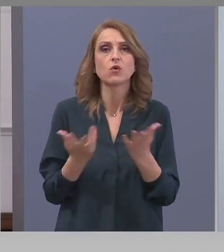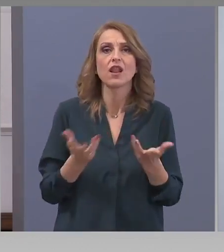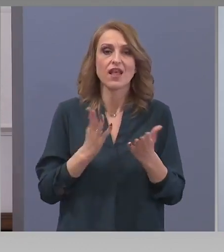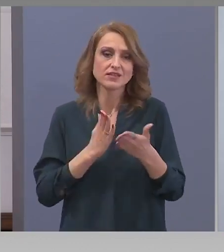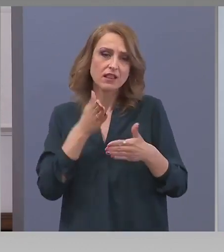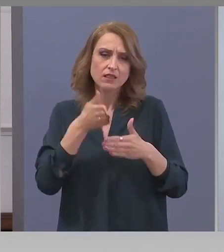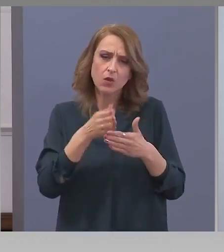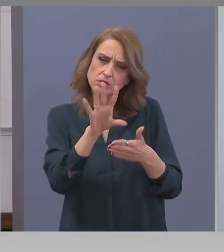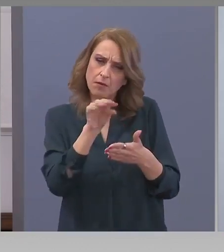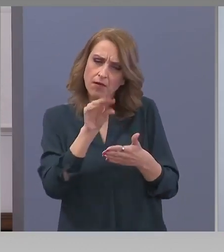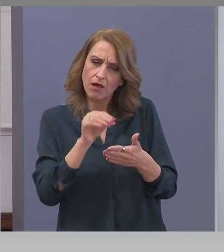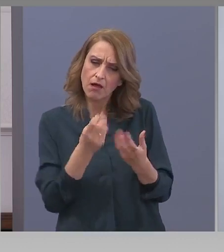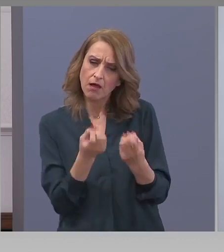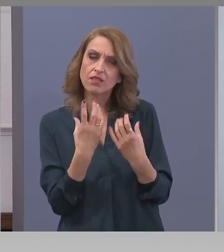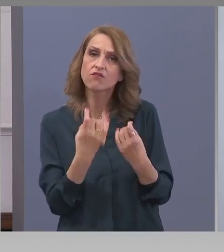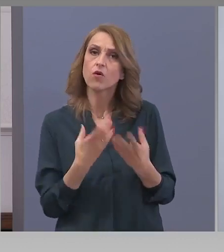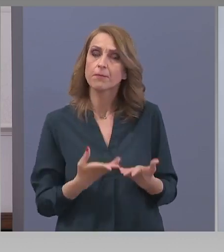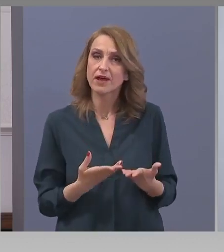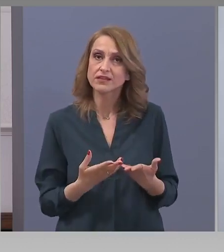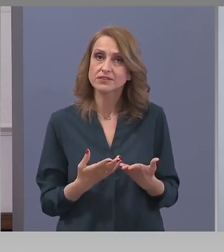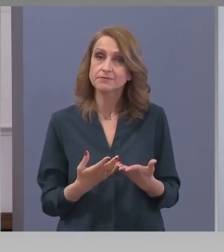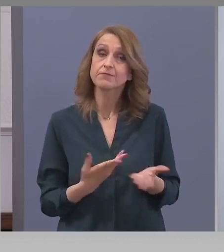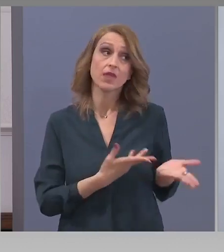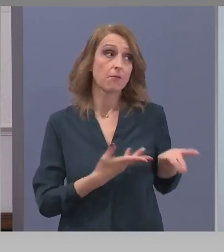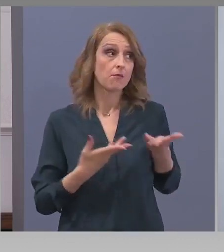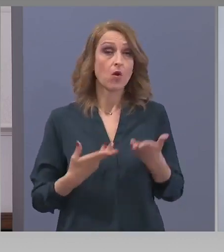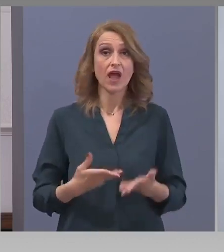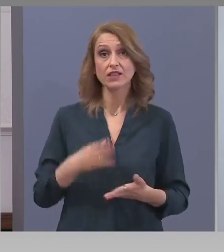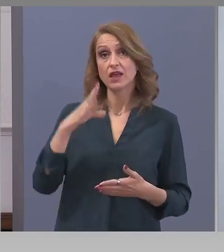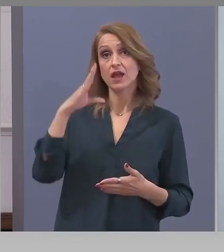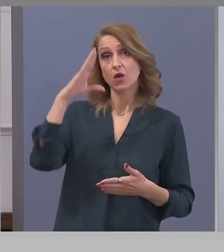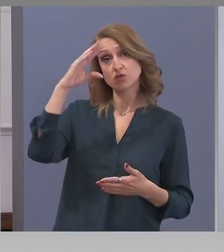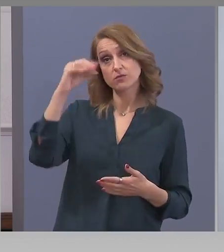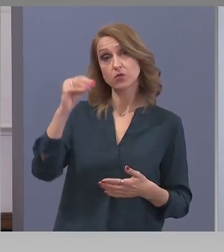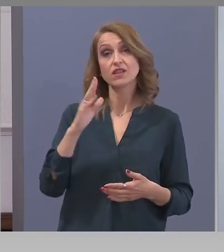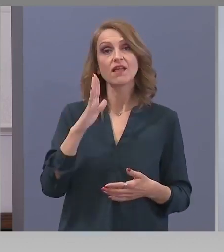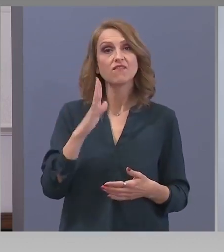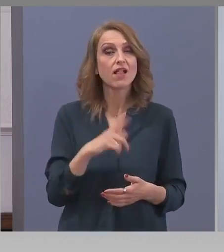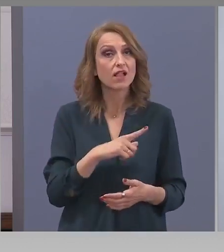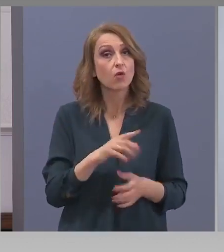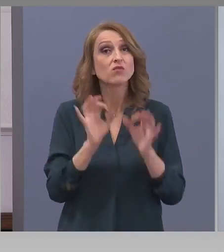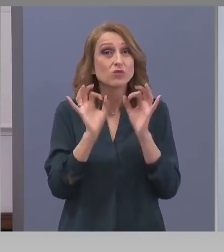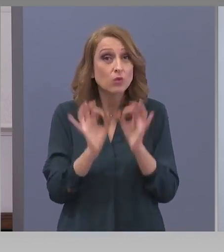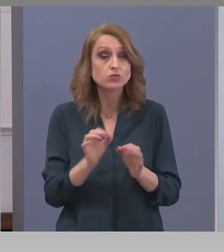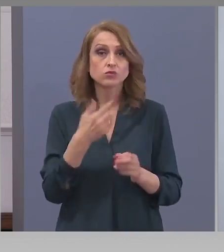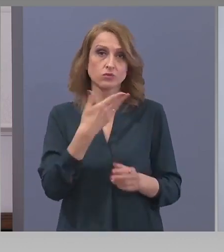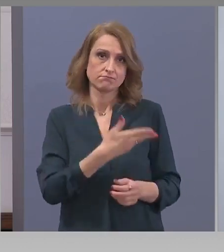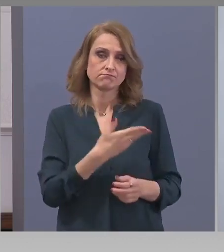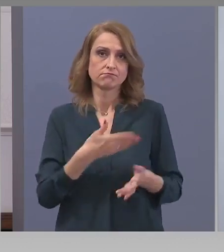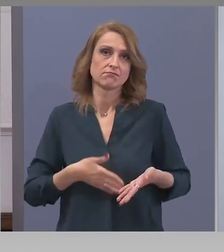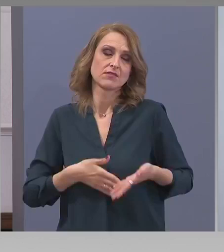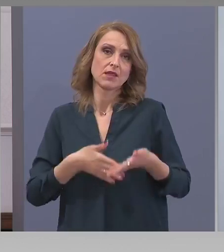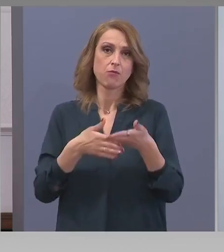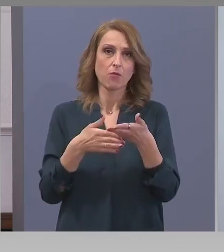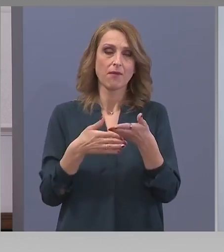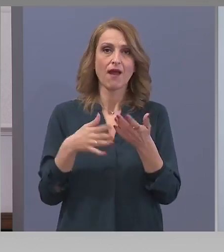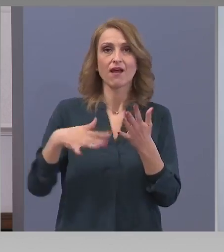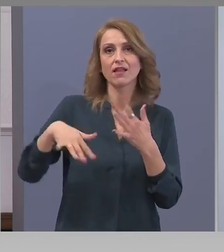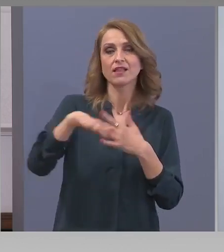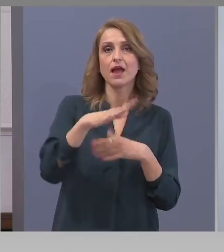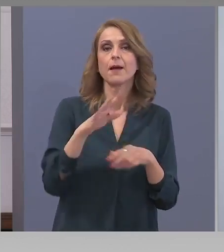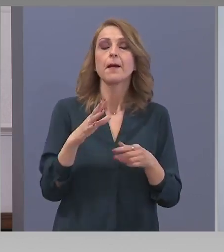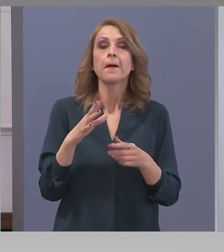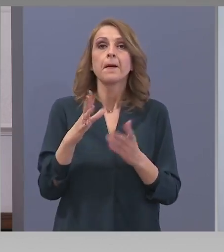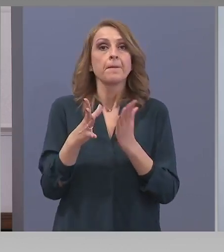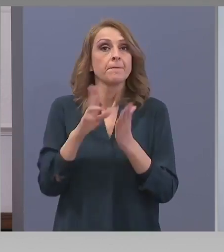информация. Поканих Константин Вълков именно за тази цяло, да помага на Медицински експертния съвет в